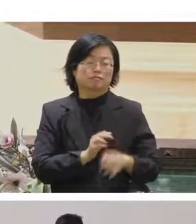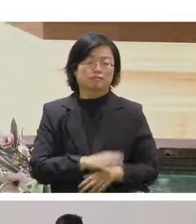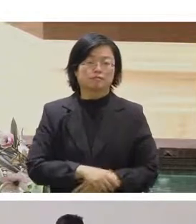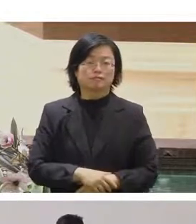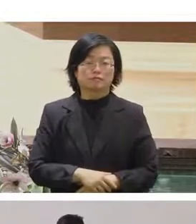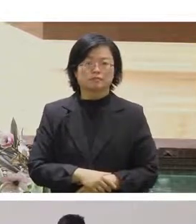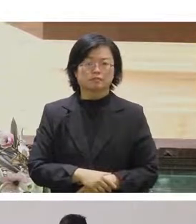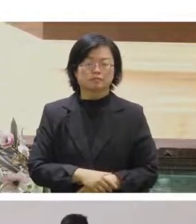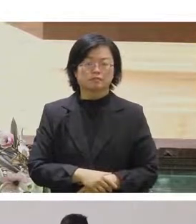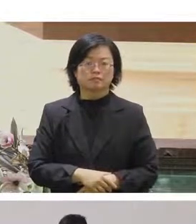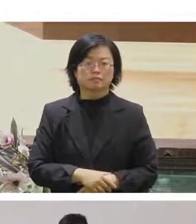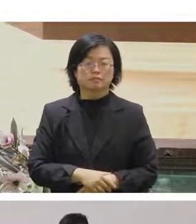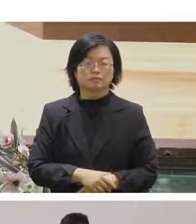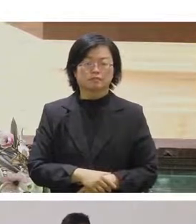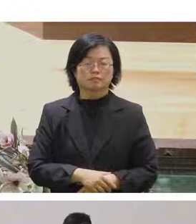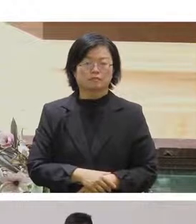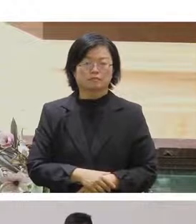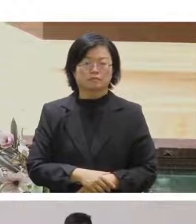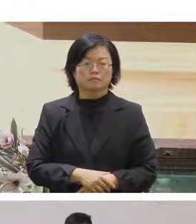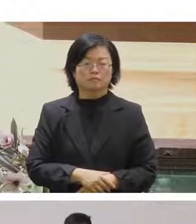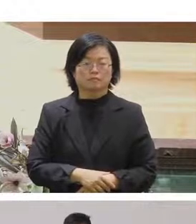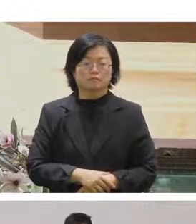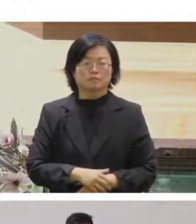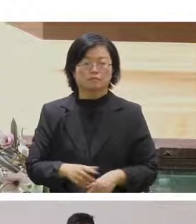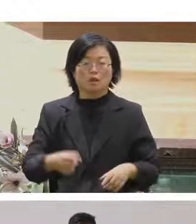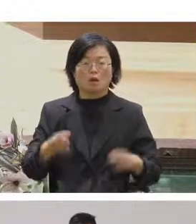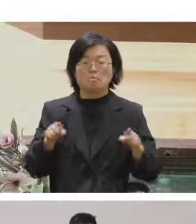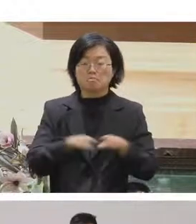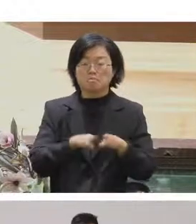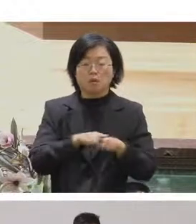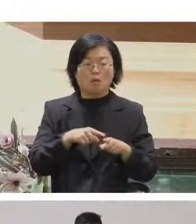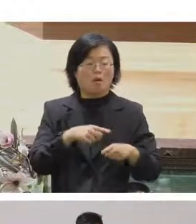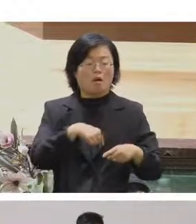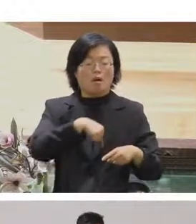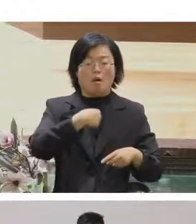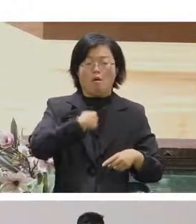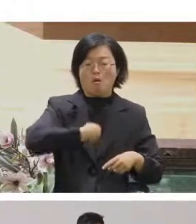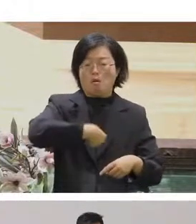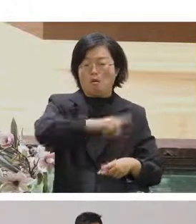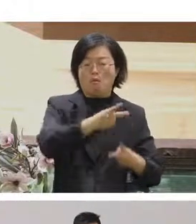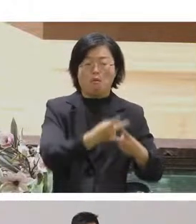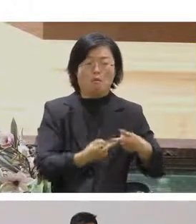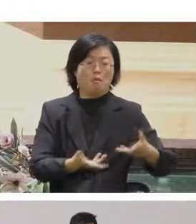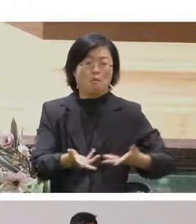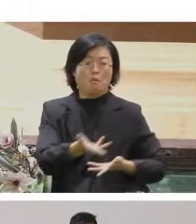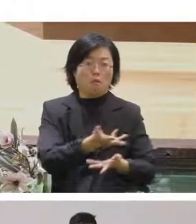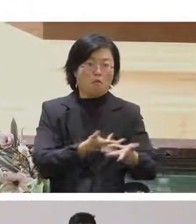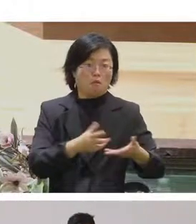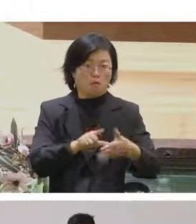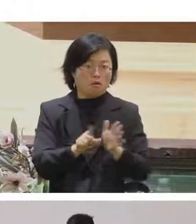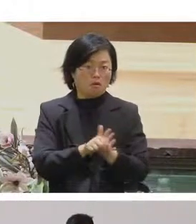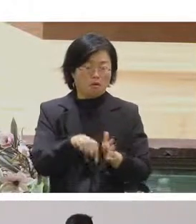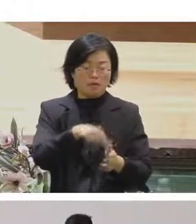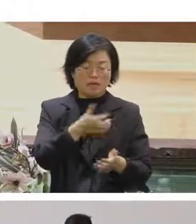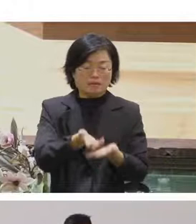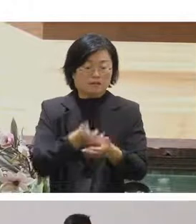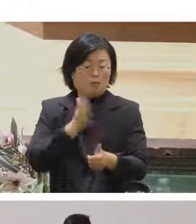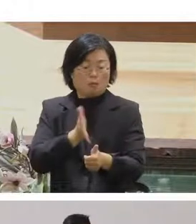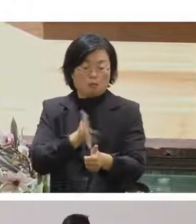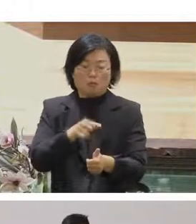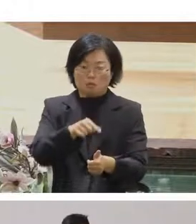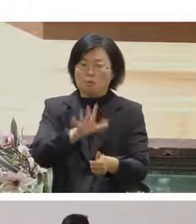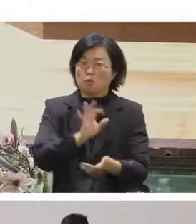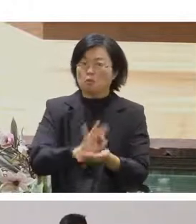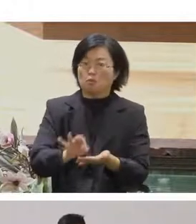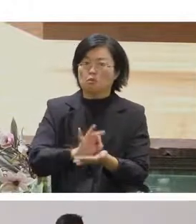可是通常我們在跟就是比如說一個潛在客戶互動的時候這些是我覺得非常有幫助的問題比方說